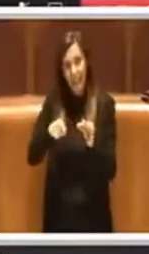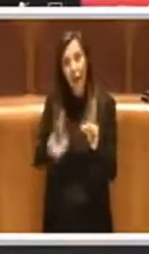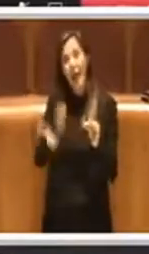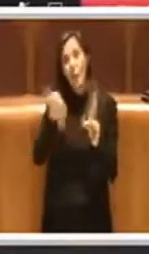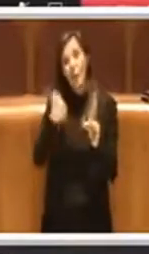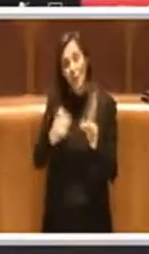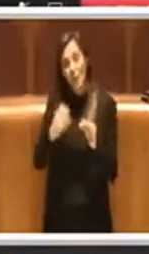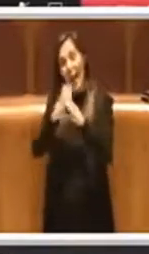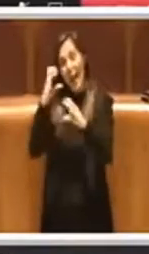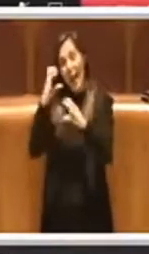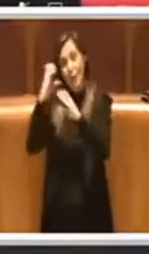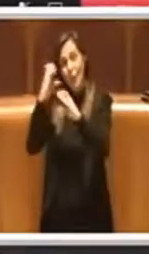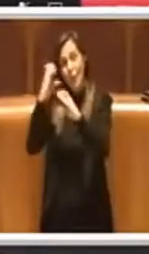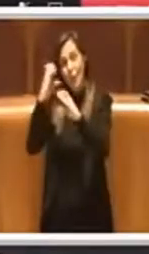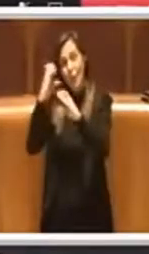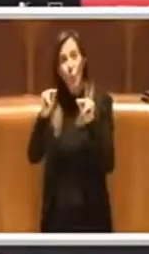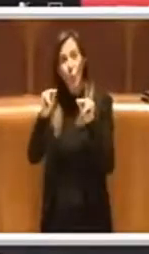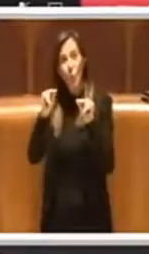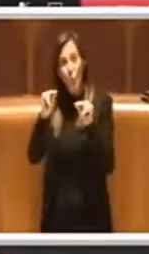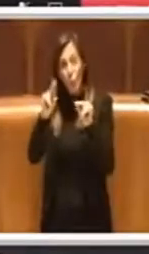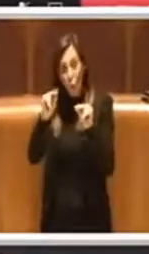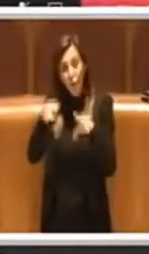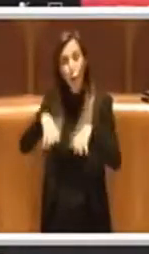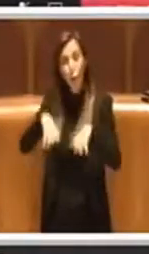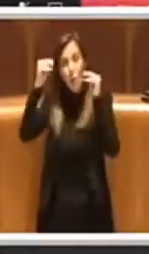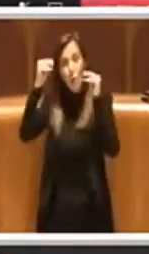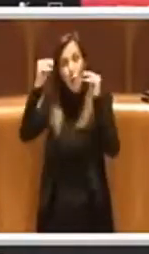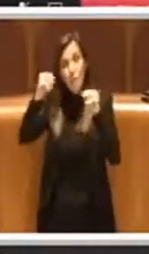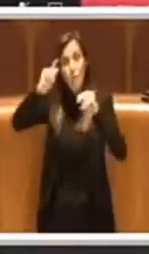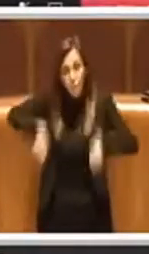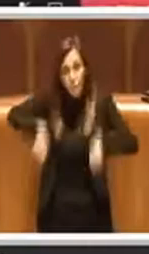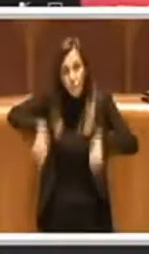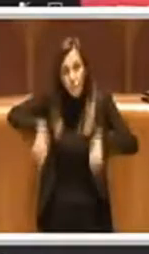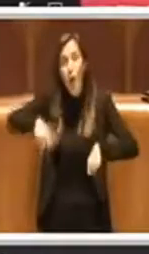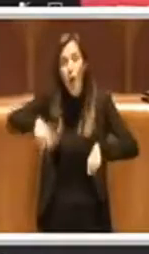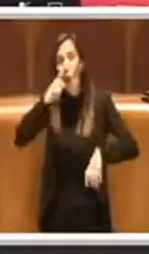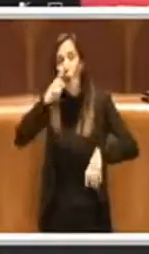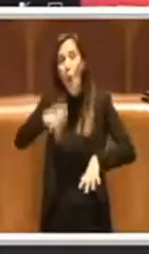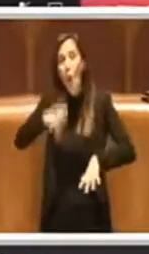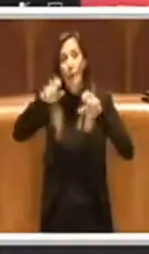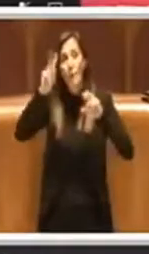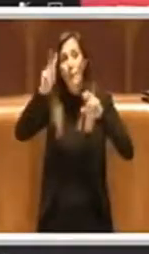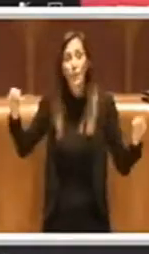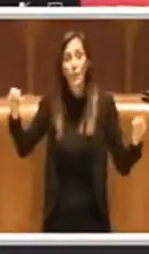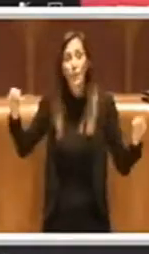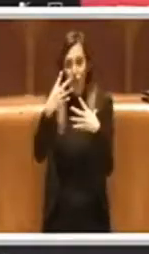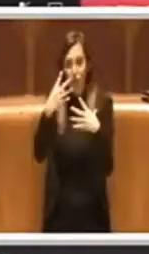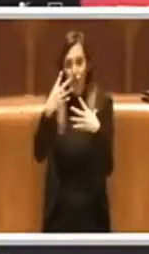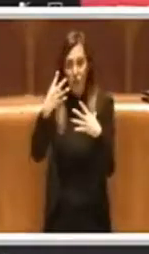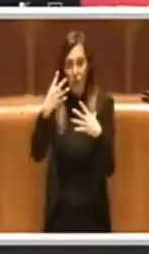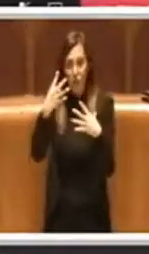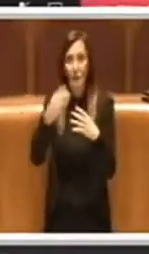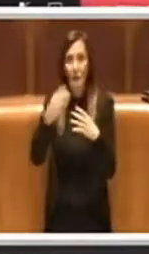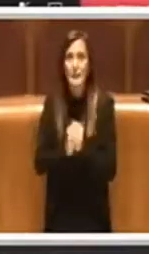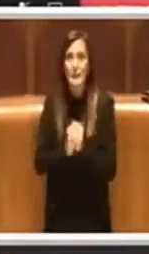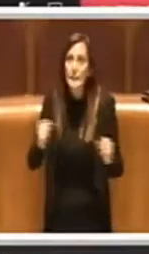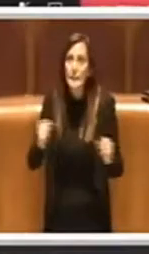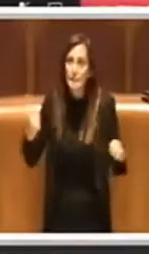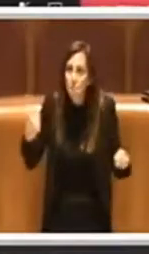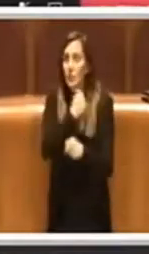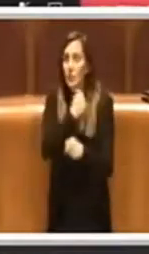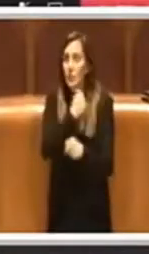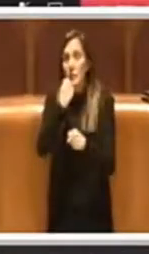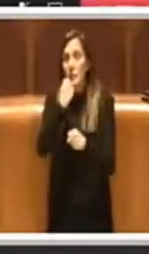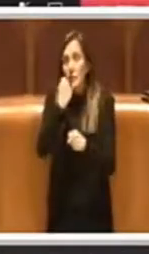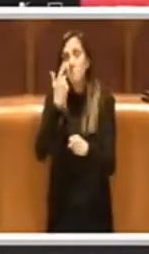gli autobus, primi autobus nuovi sono iniziati a circolare praticamente a novembre 2019. Casualmente purtroppo c'è stato questo